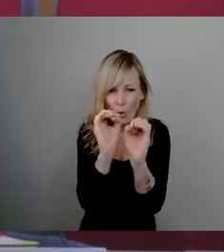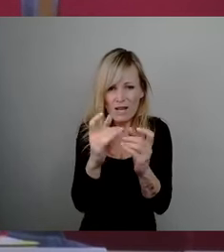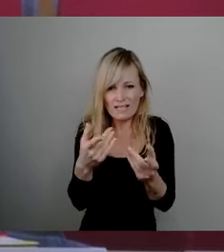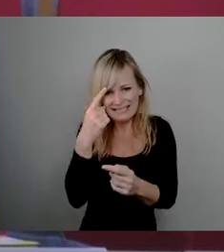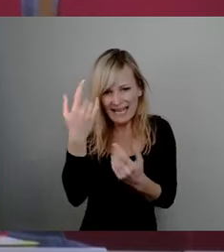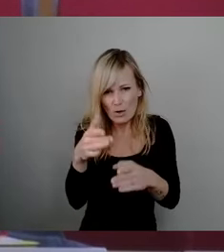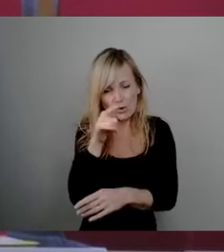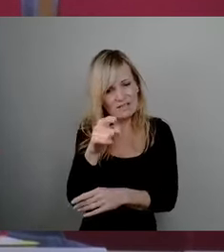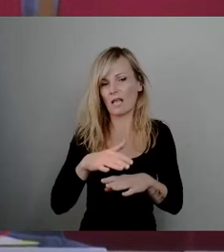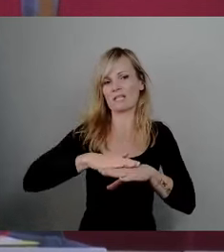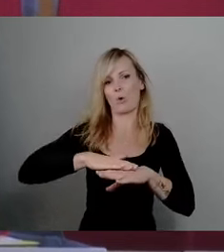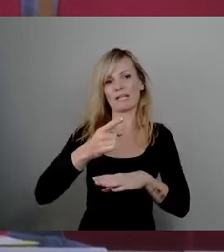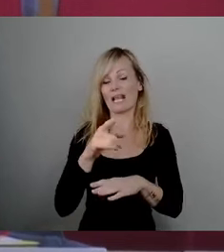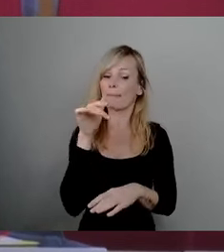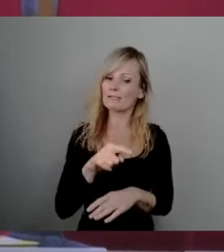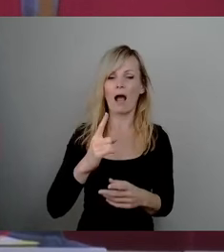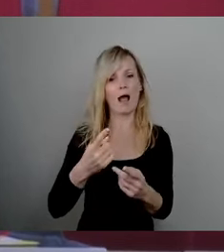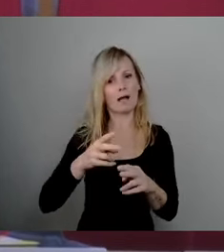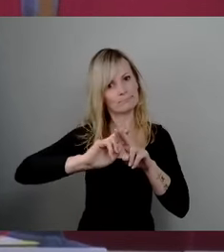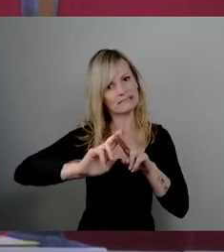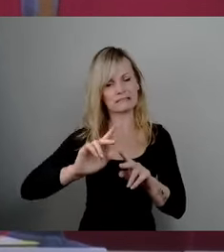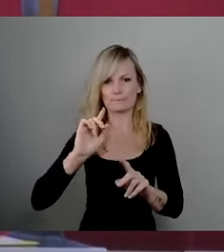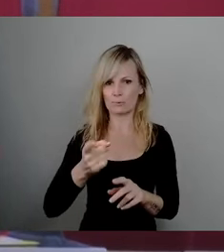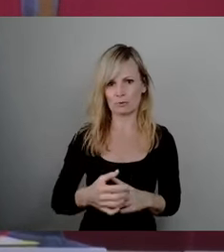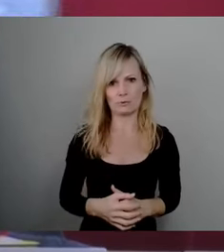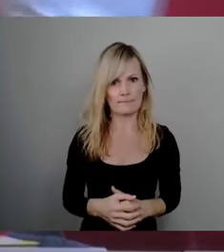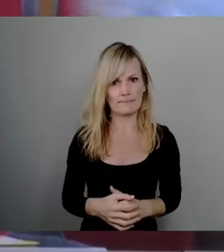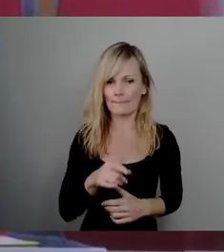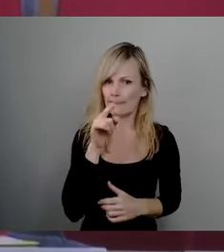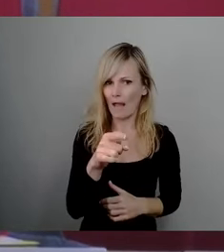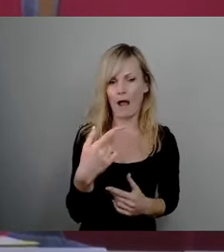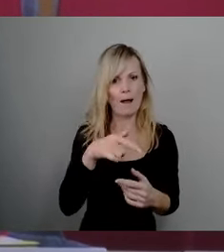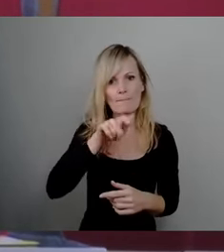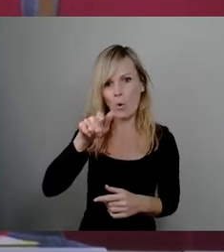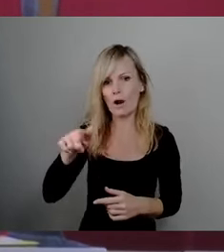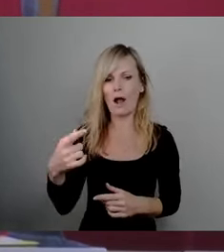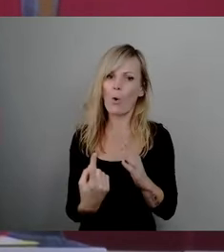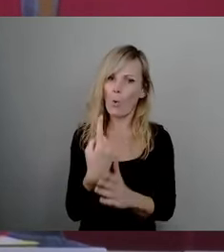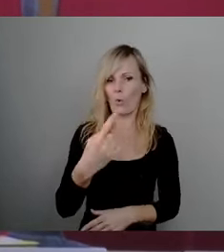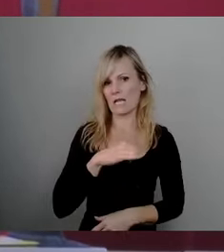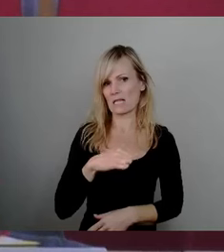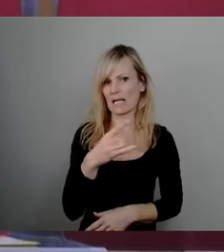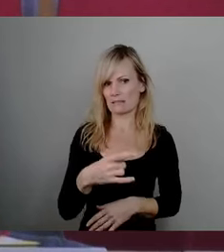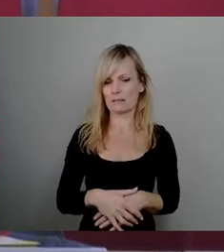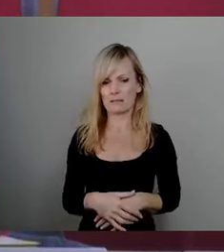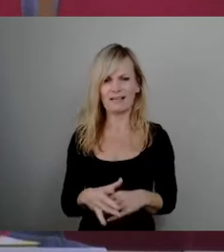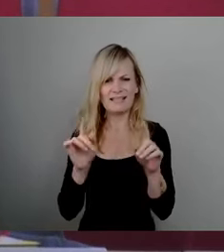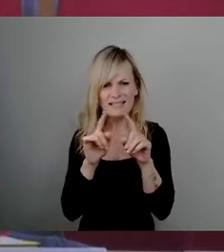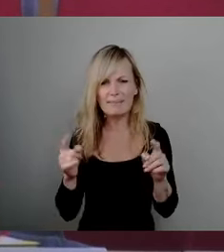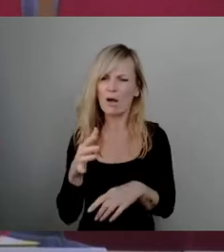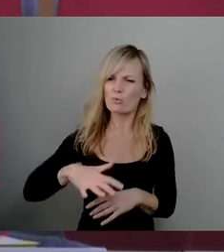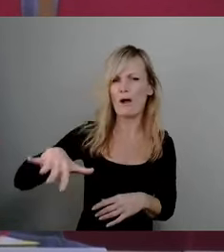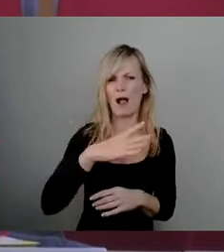dort an der Stelle muss dringend nachgearbeitet werden. Da haben die Bürger, sage ich mal, ein hohes Interesse und das Thema wird überall diskutiert.